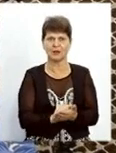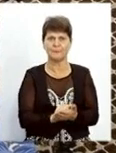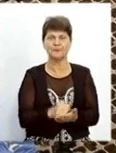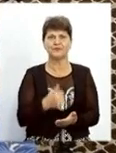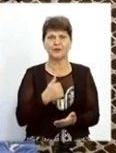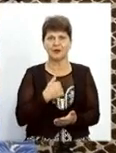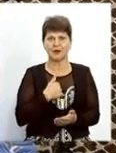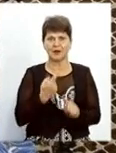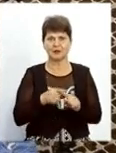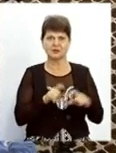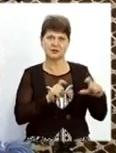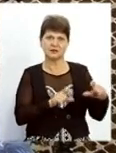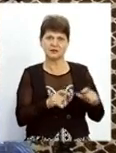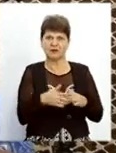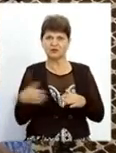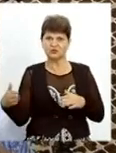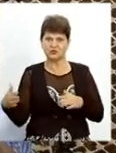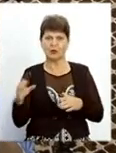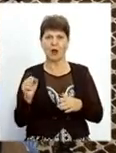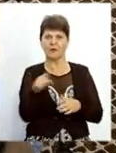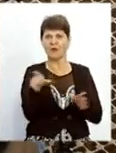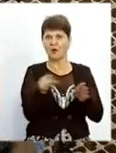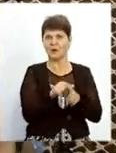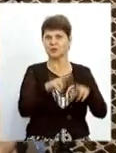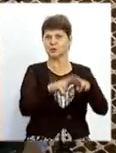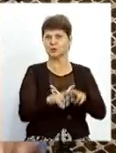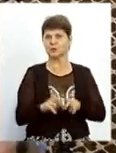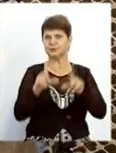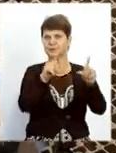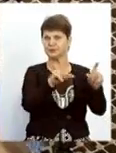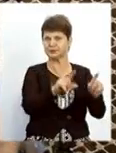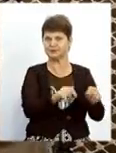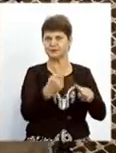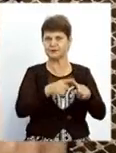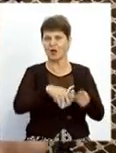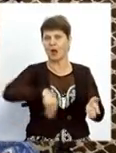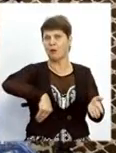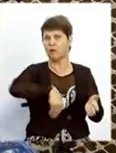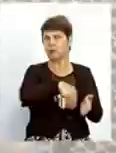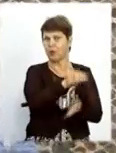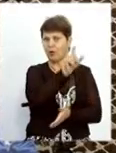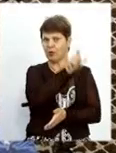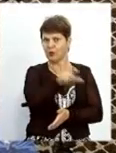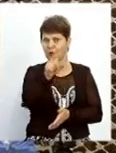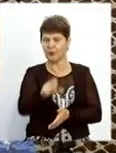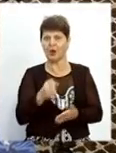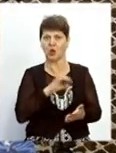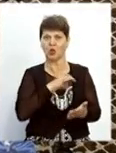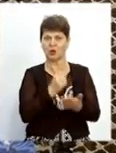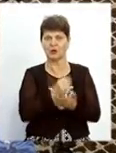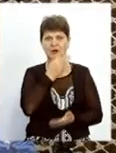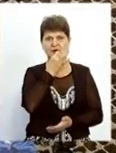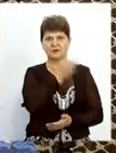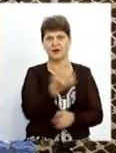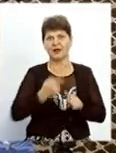Я цей осиділа в стороні, а вона з кумом приїхала сюди, і ці покупателі до Натаруса. Каже